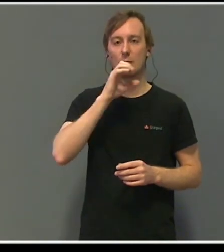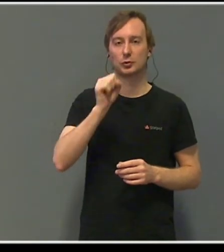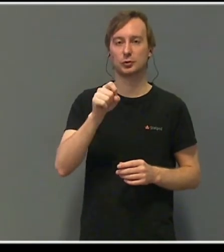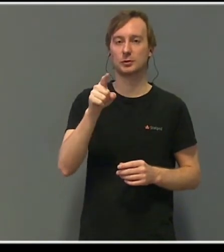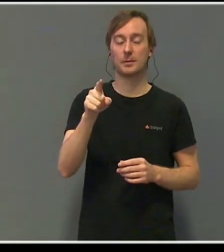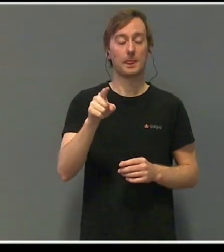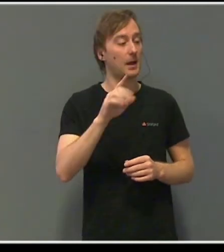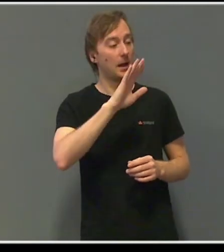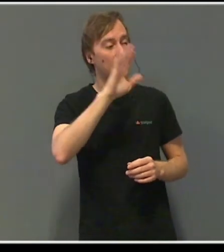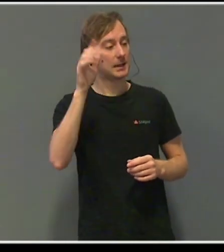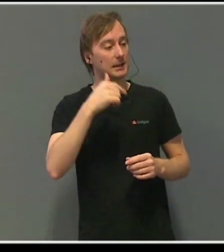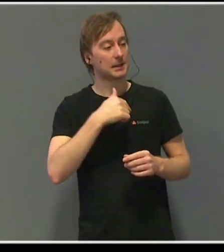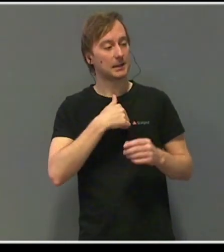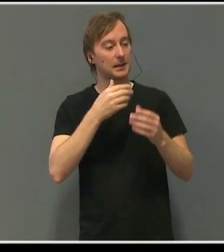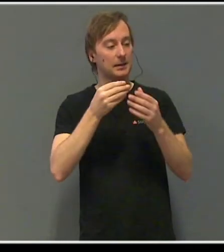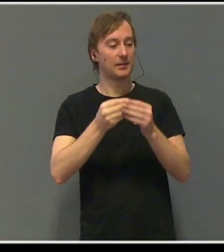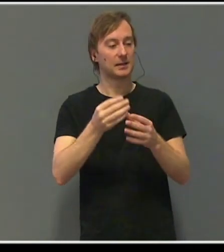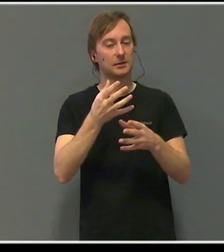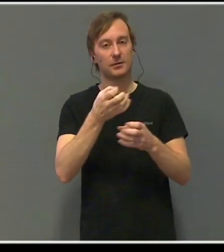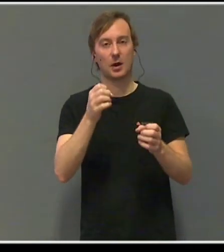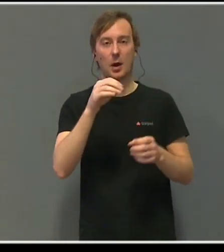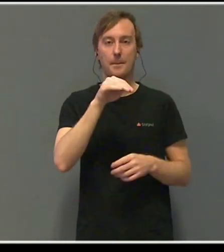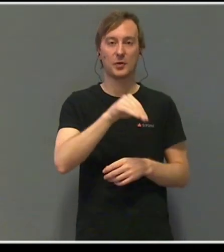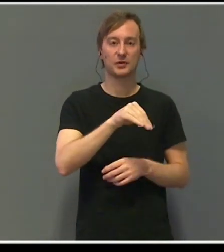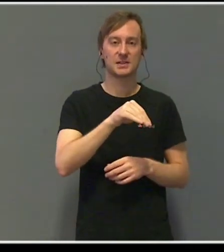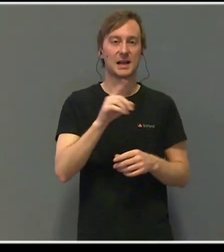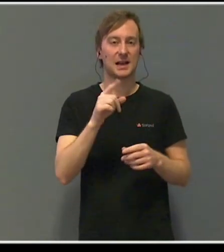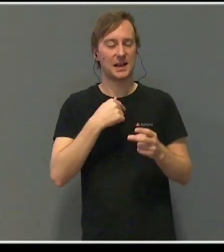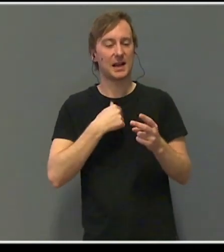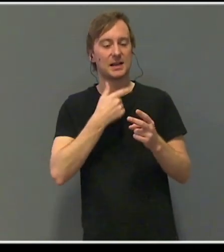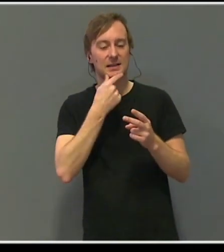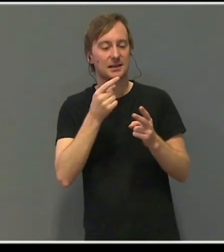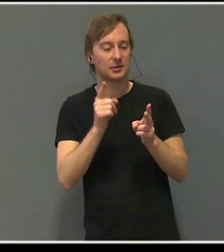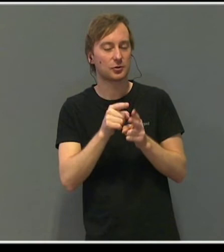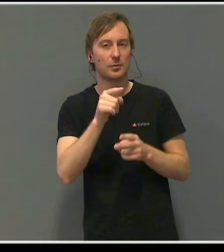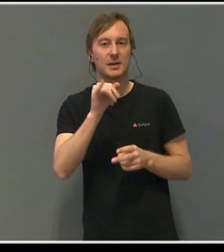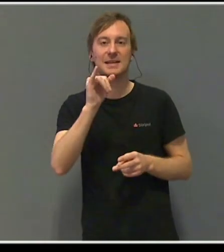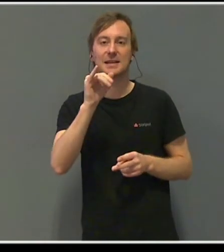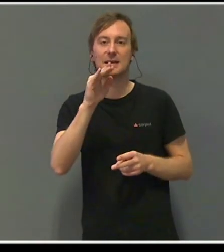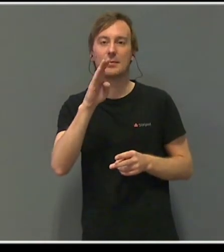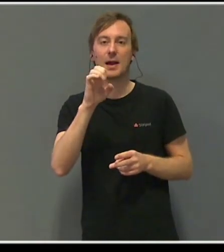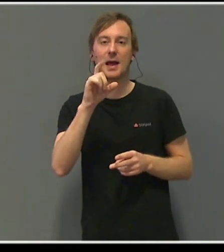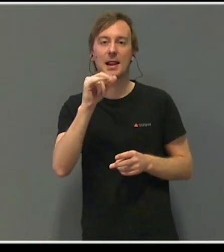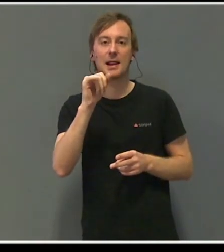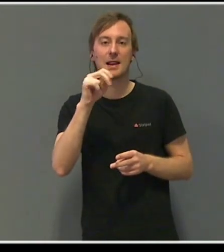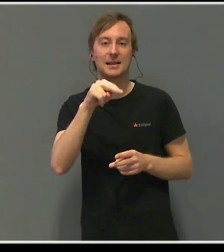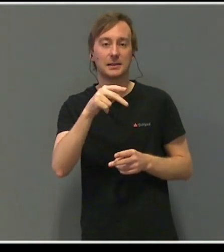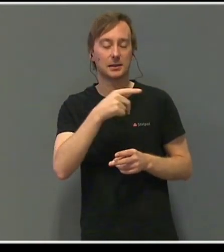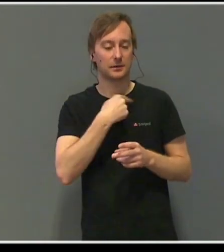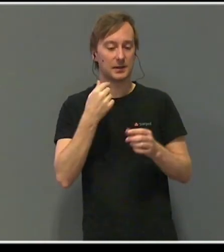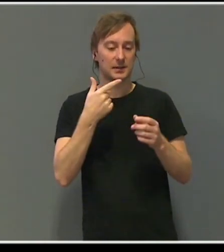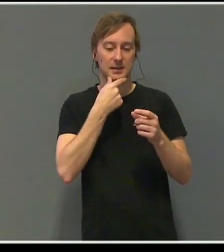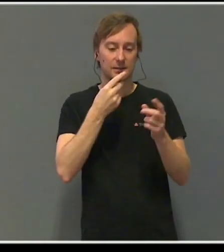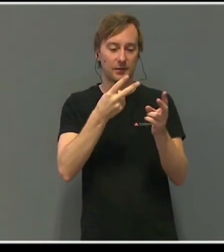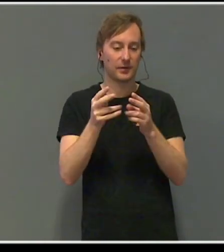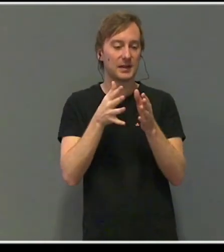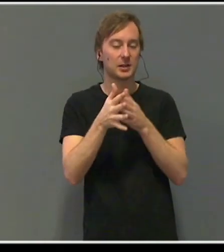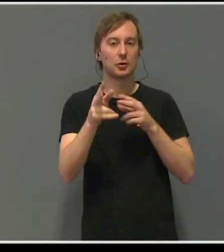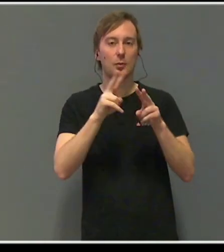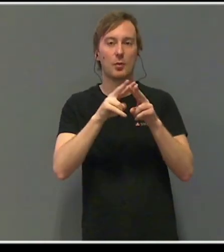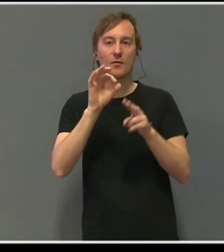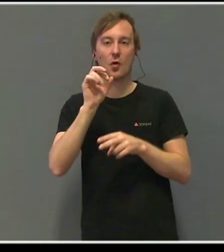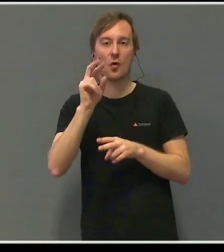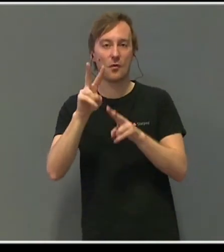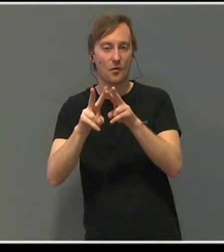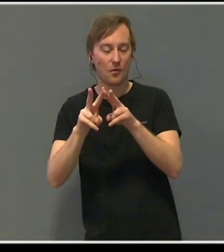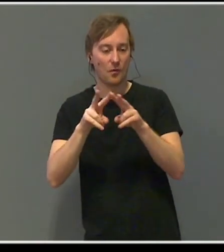Vi er en venn av Mats, eller Ibelin, som jeg kjente ham som. Vi ble kjent gjennom World of Warcraft-gruppa Starlight. Han kjente meg